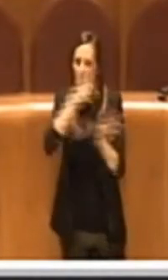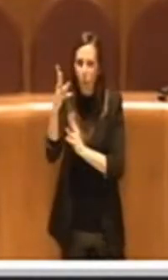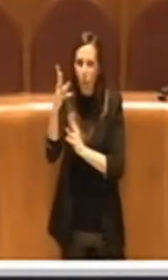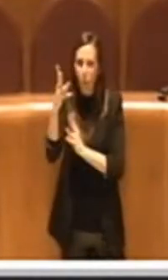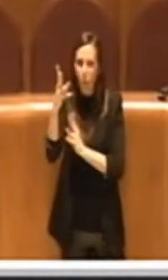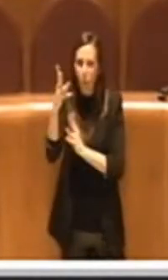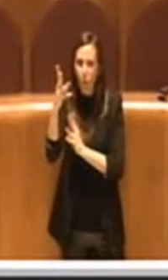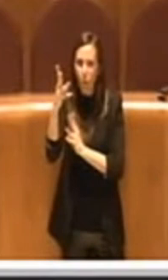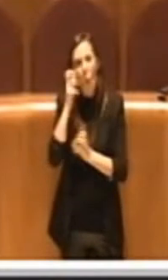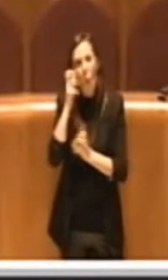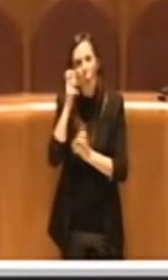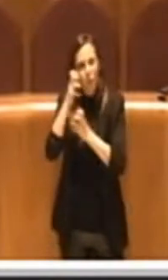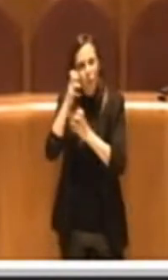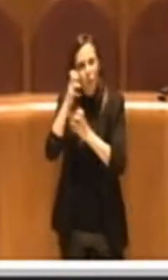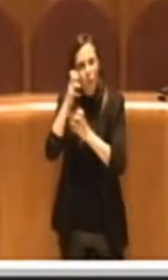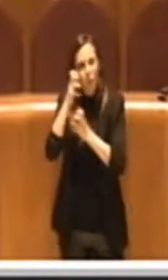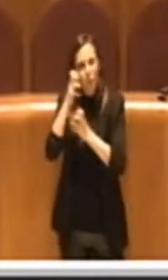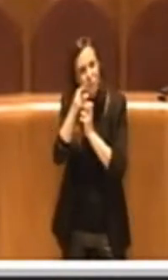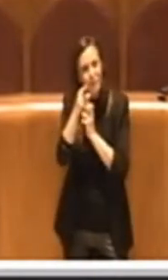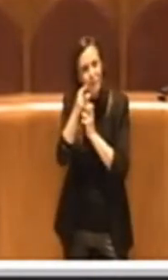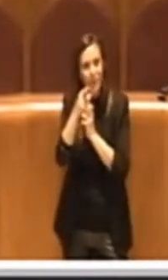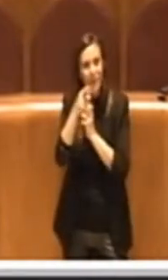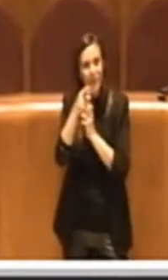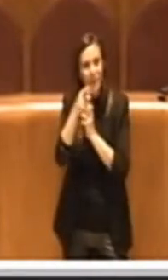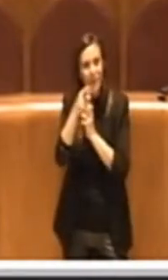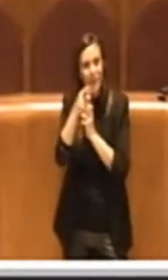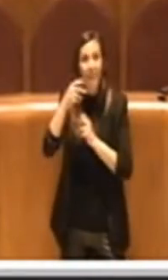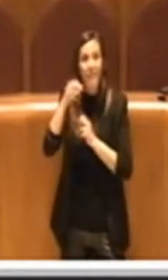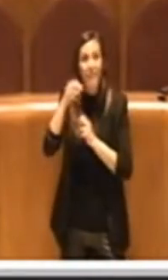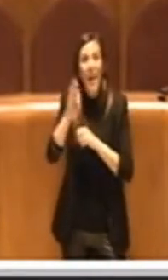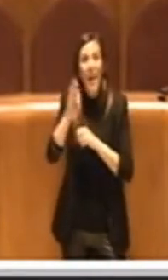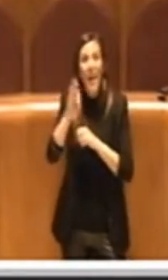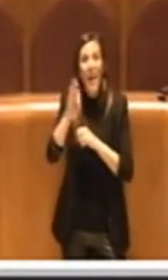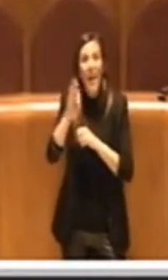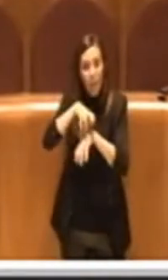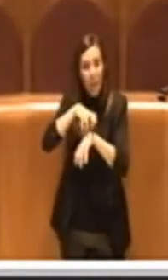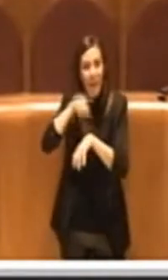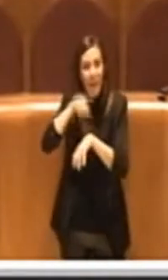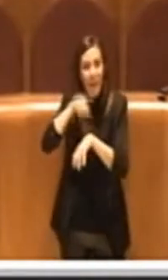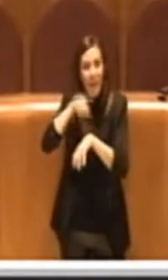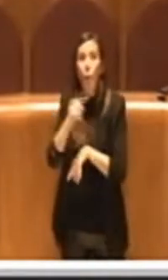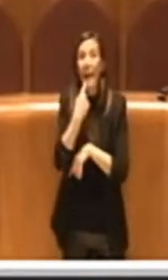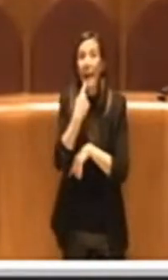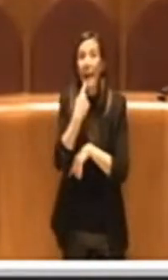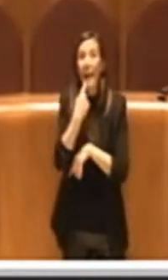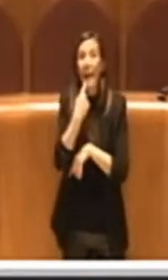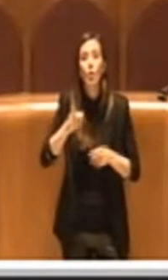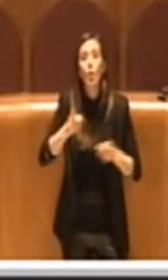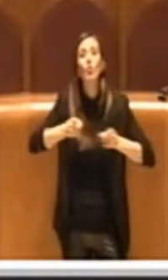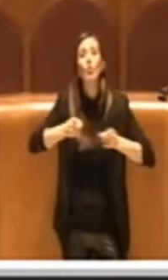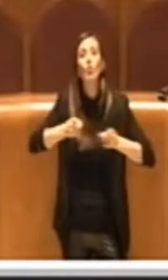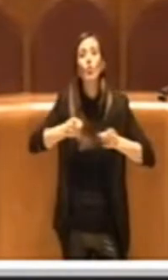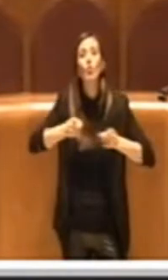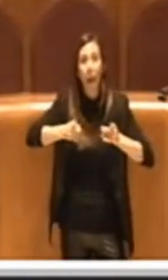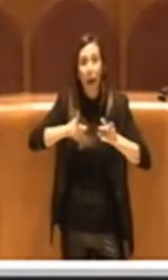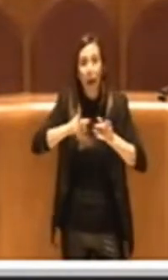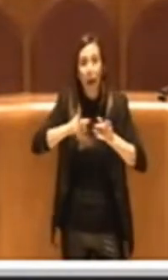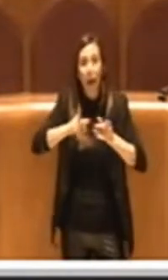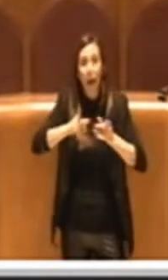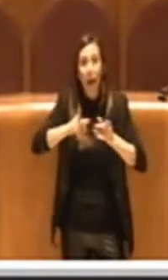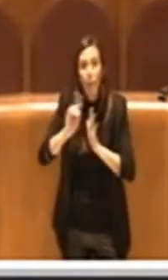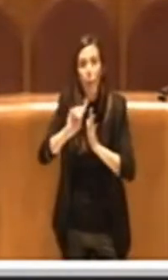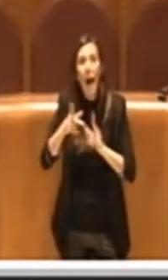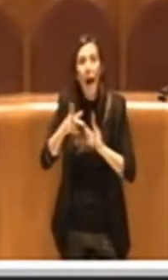il Ministro Franceschini e il Parlamento e il Governo, che non è entrato nel merito della durata, ma dei termini, delle domande, degli